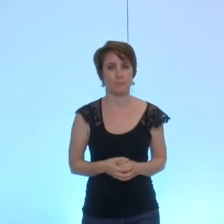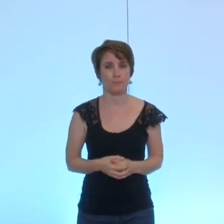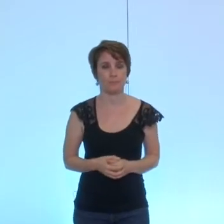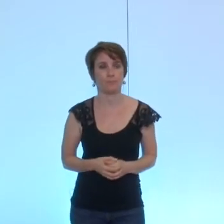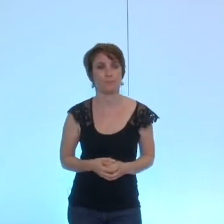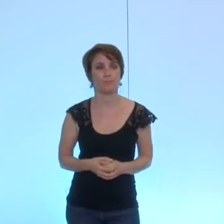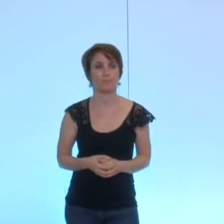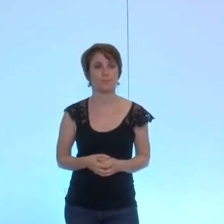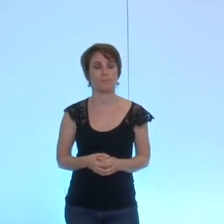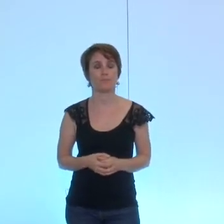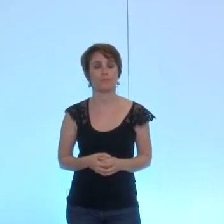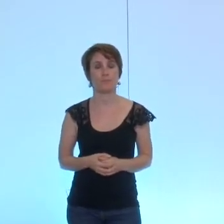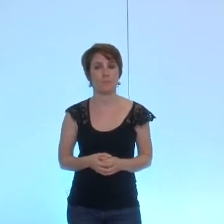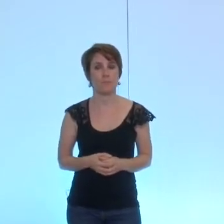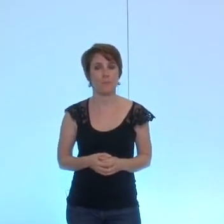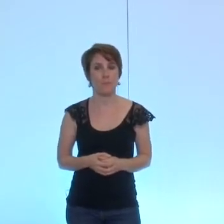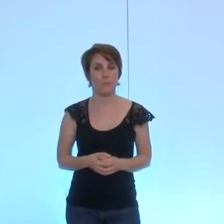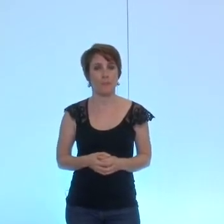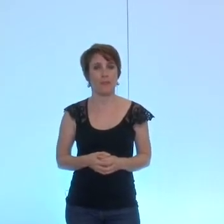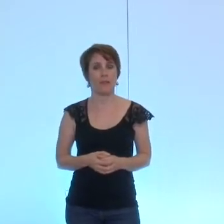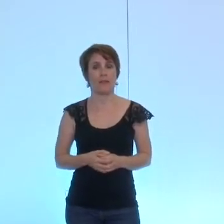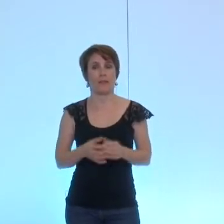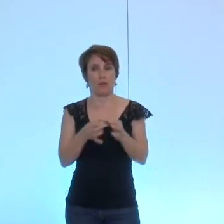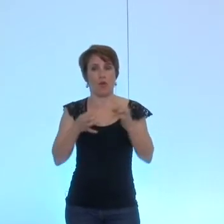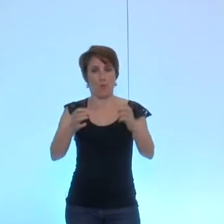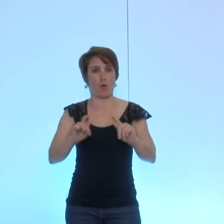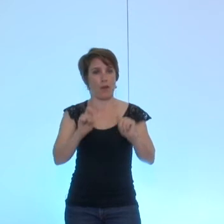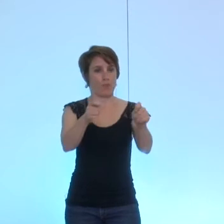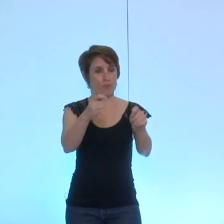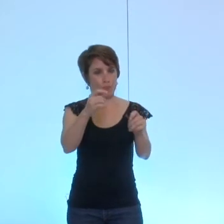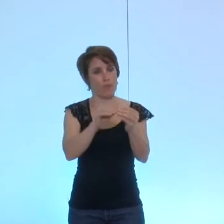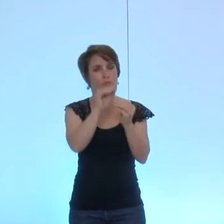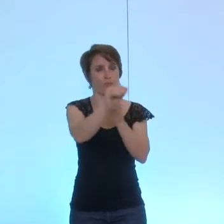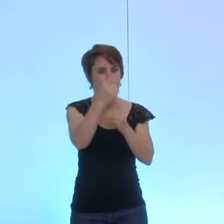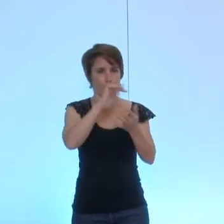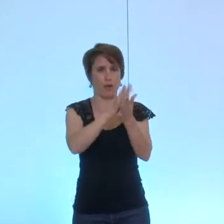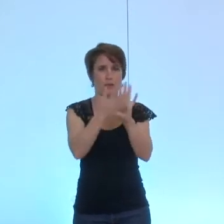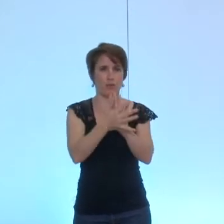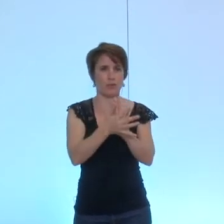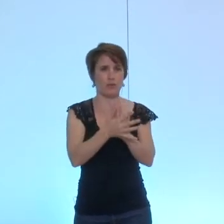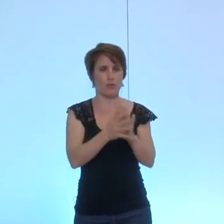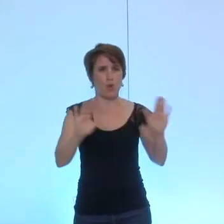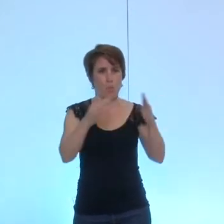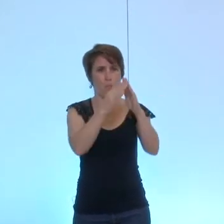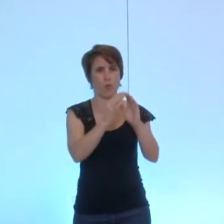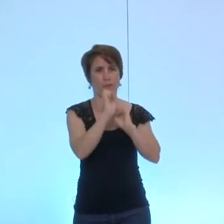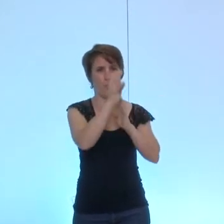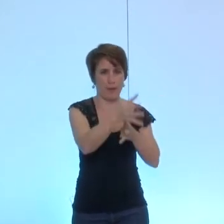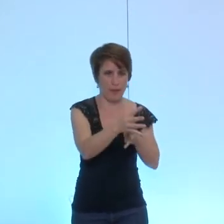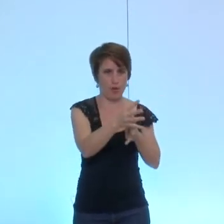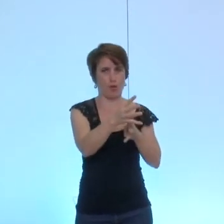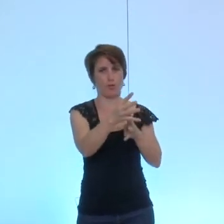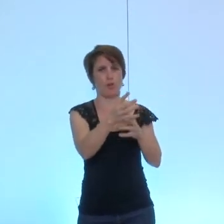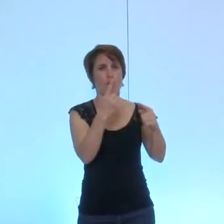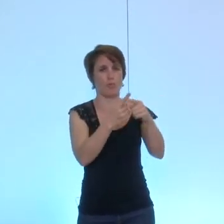reconduction de la mise à disposition des locaux pour les associations Mountain Bikers Foundation et Fédération Française de Montagne et